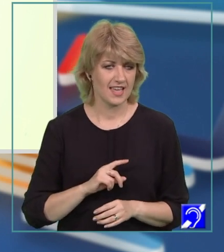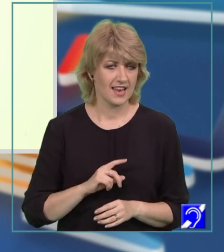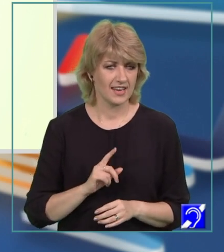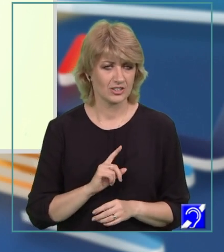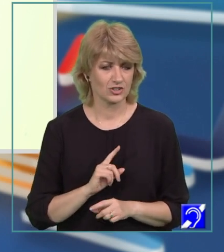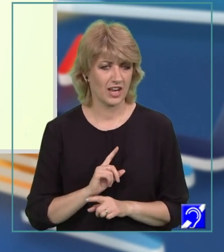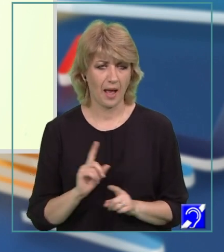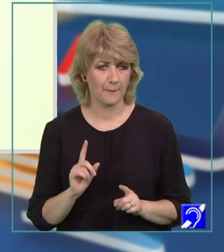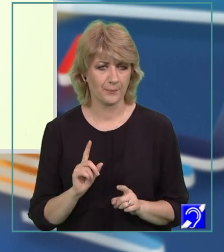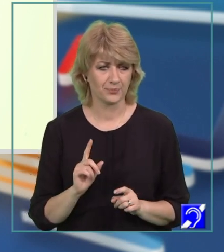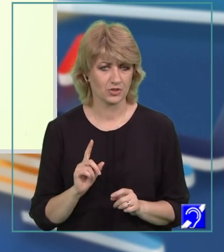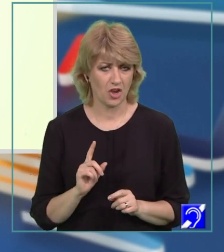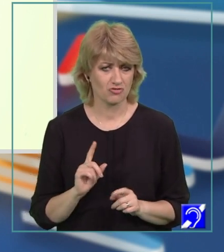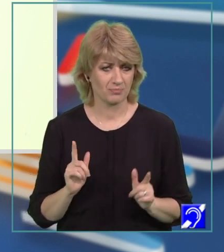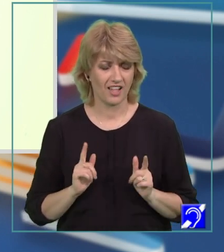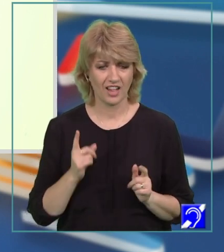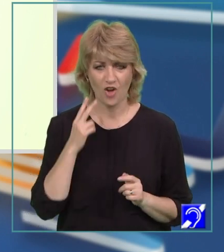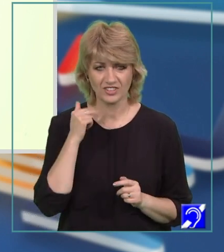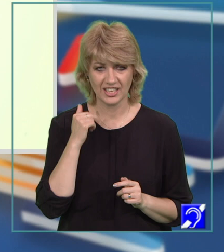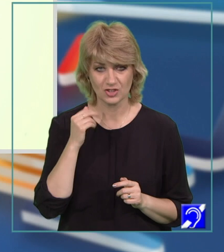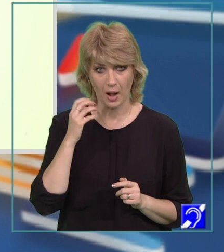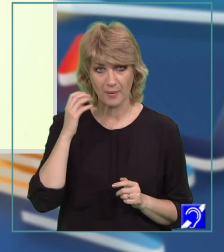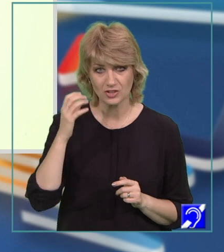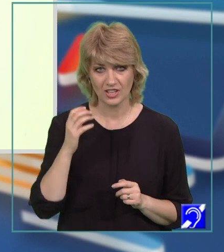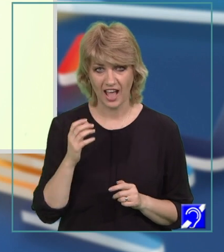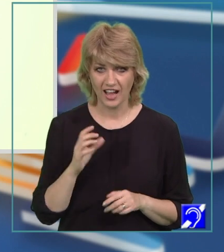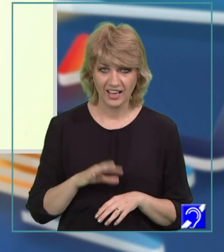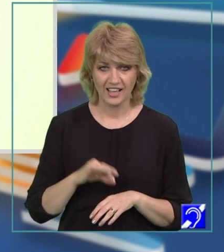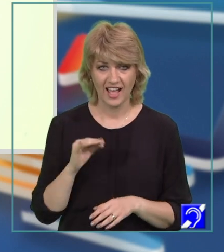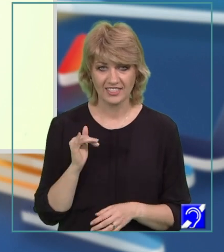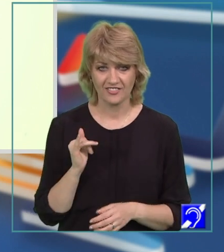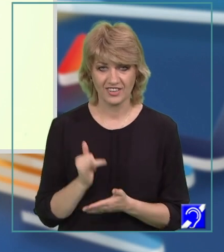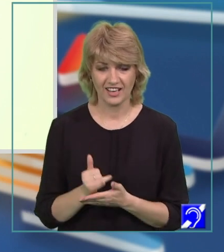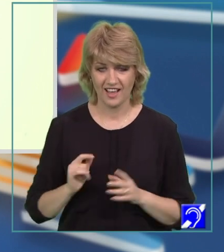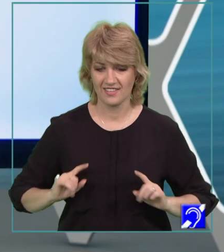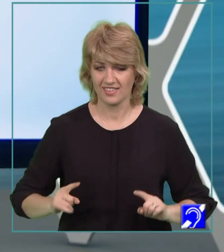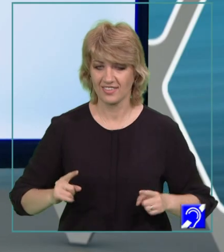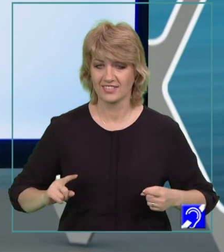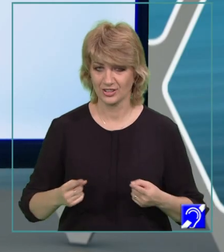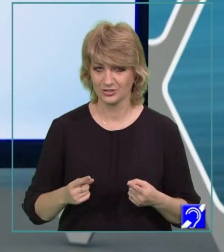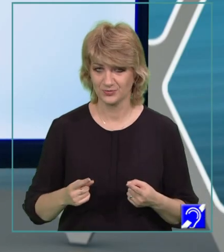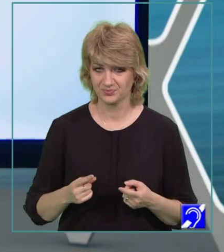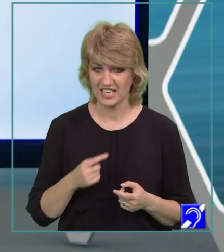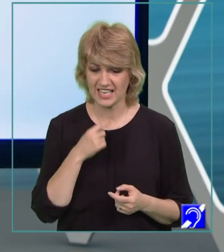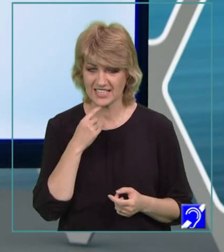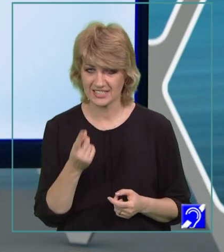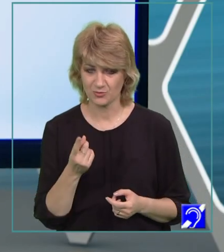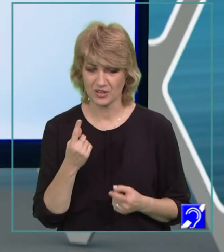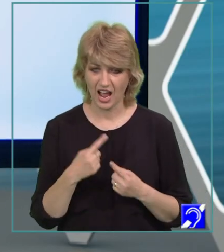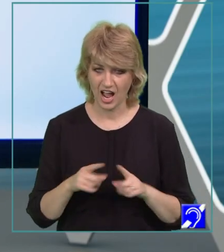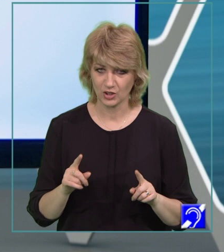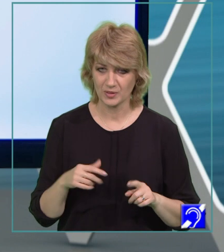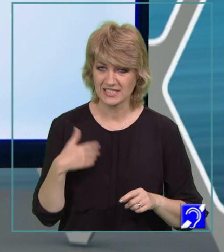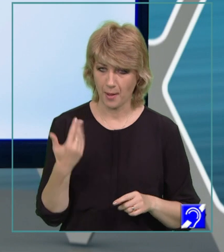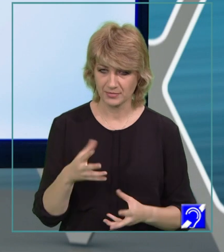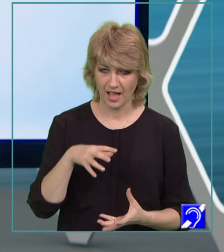la o fetiță, da, și capacitatea de a crea adevărate intrigi. Da, îi spune anume ți-am dat